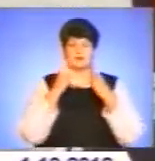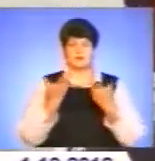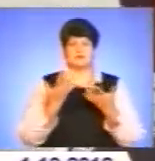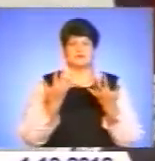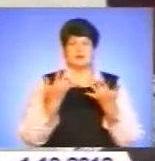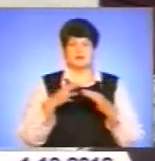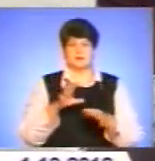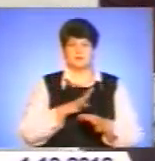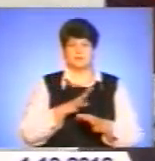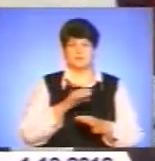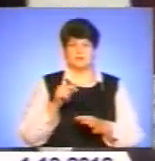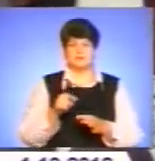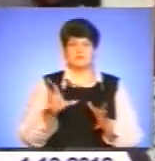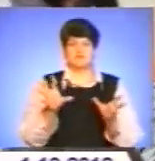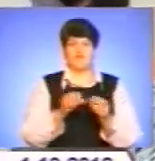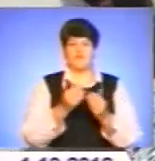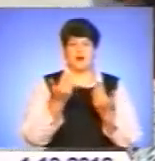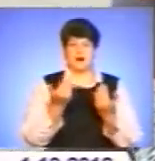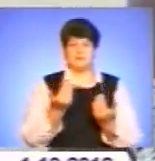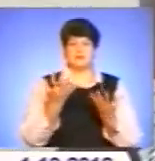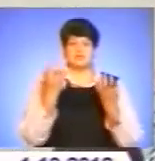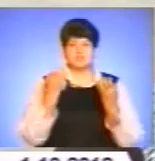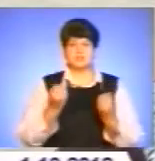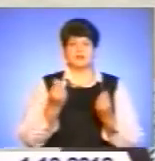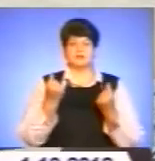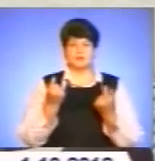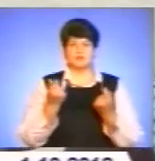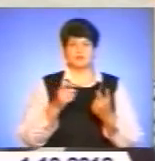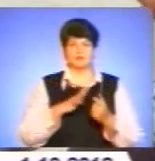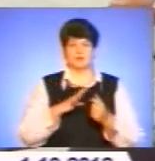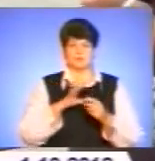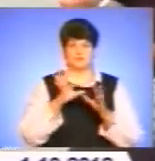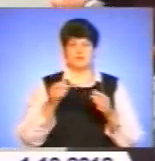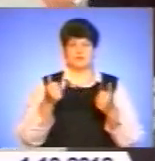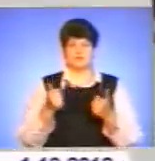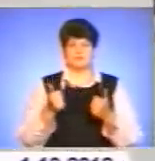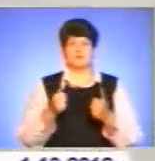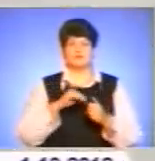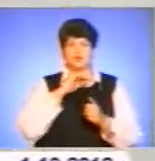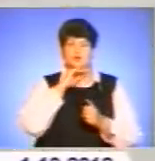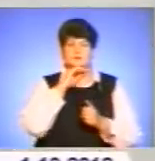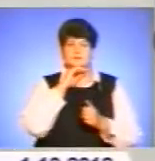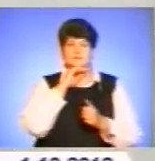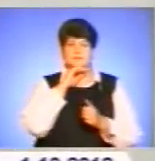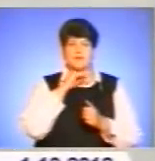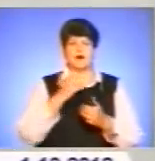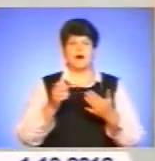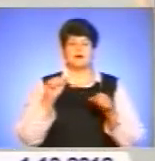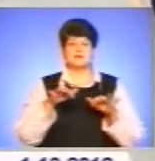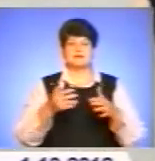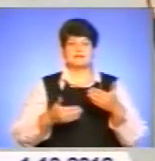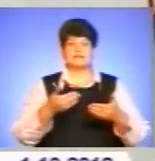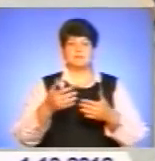ми були з вами. І ще трохи, де і були, було б нам ще. Але добре достатньо. Акція «Слідами наших предків»